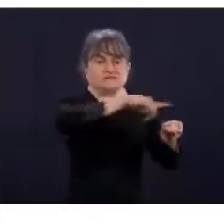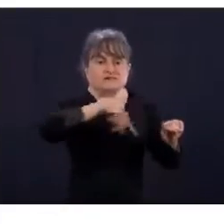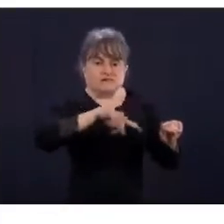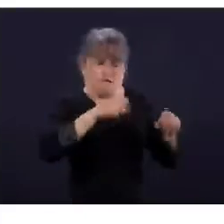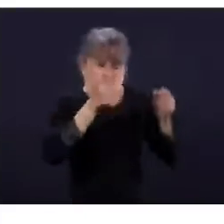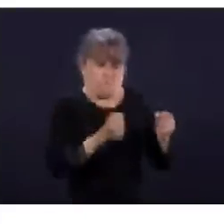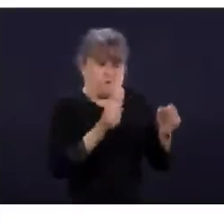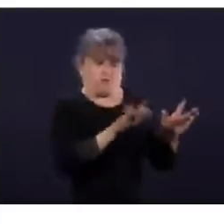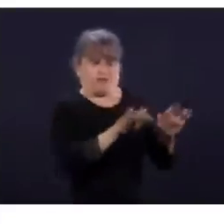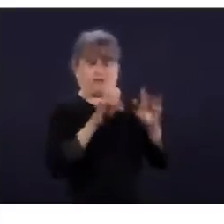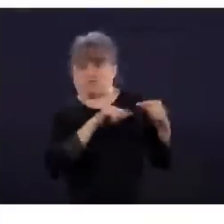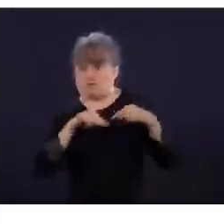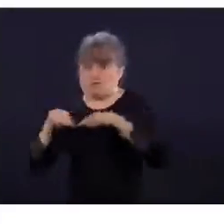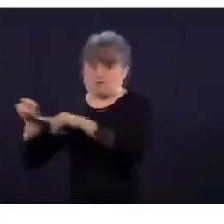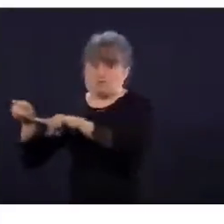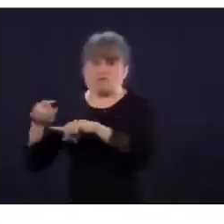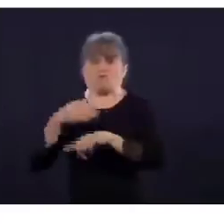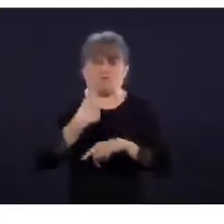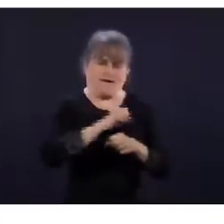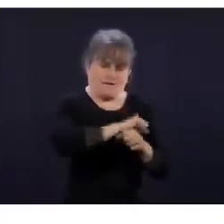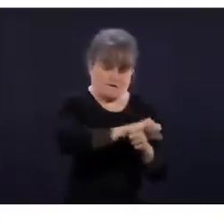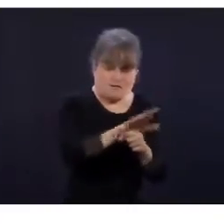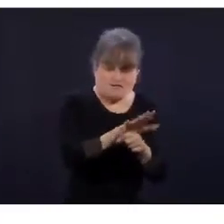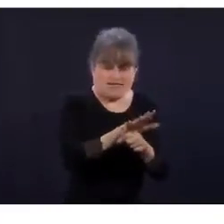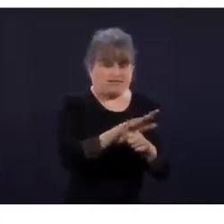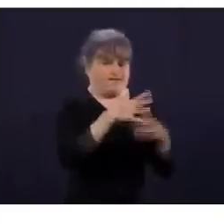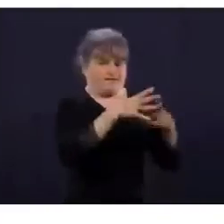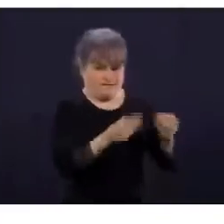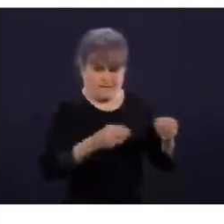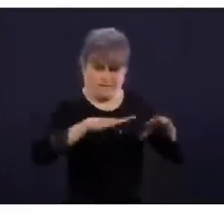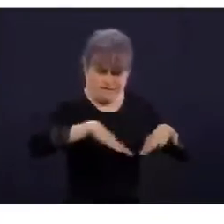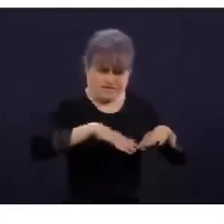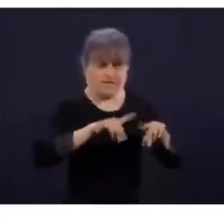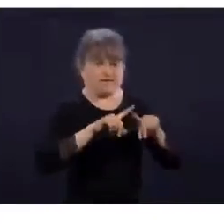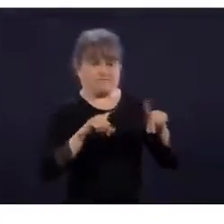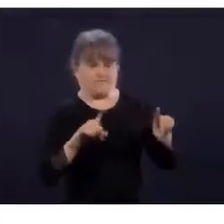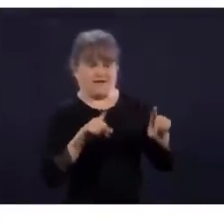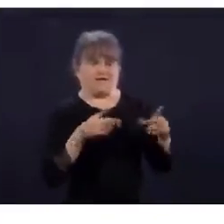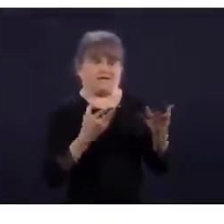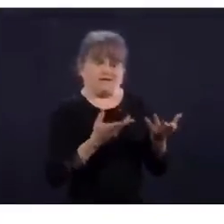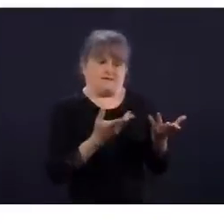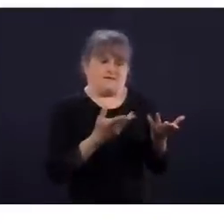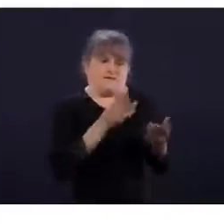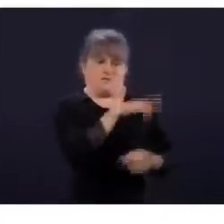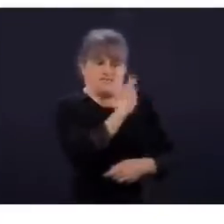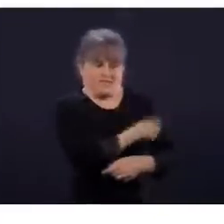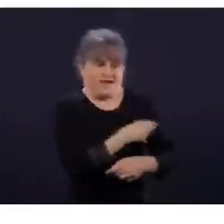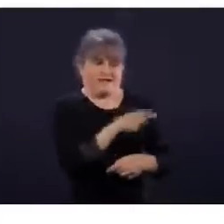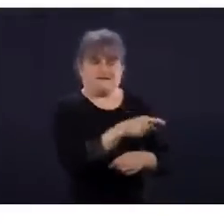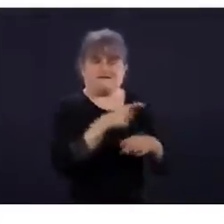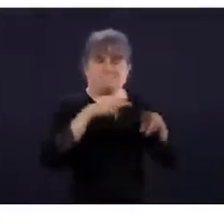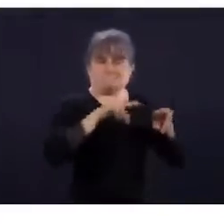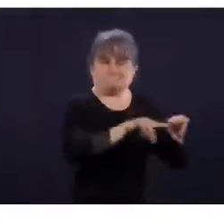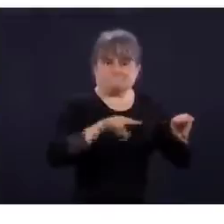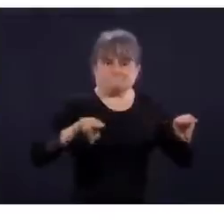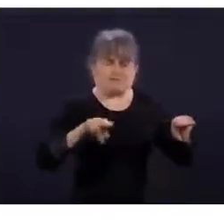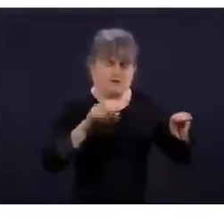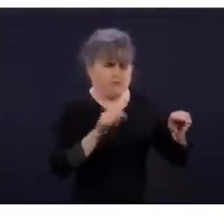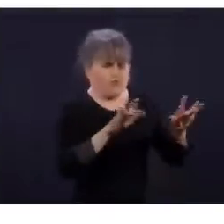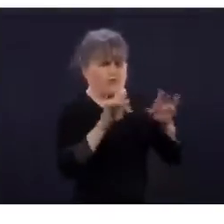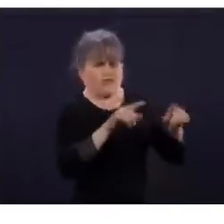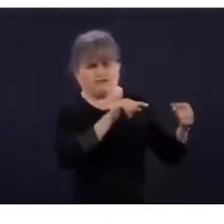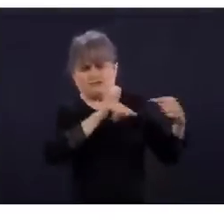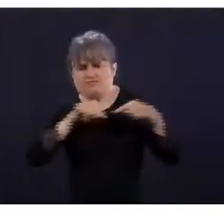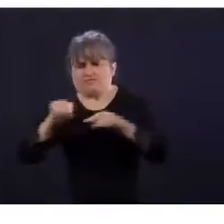lieux, mais on n'a pas nécessairement le personnel. Alors, c'est pour ça que l'appel du premier ministre est important aujourd'hui de nous aider, encore une fois, à